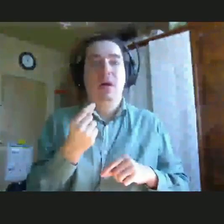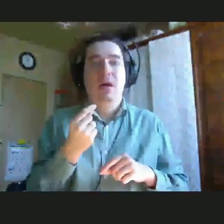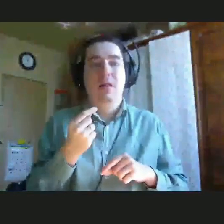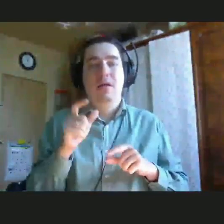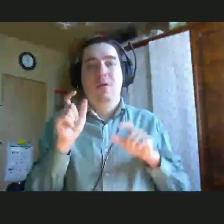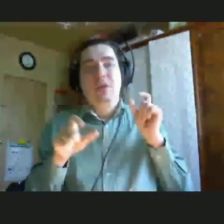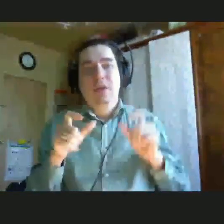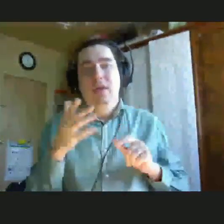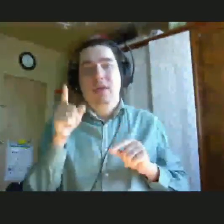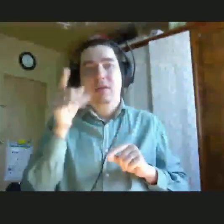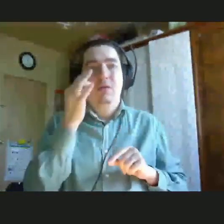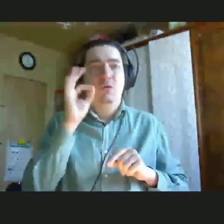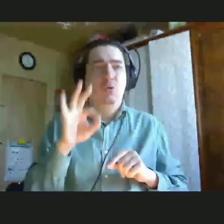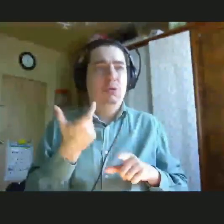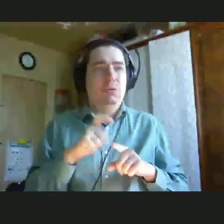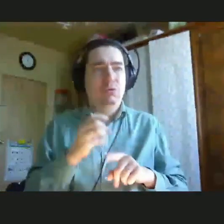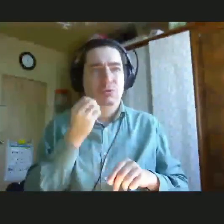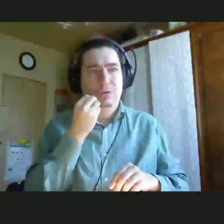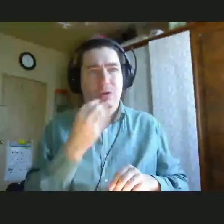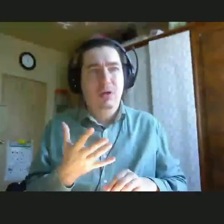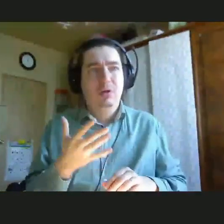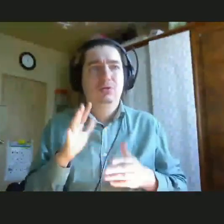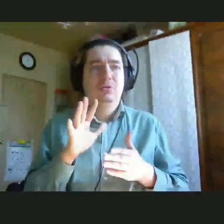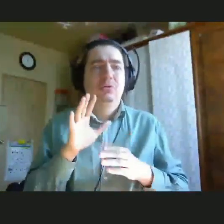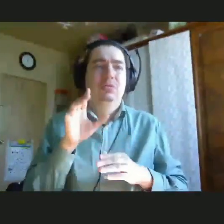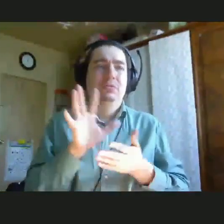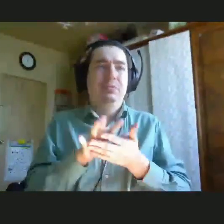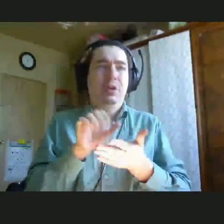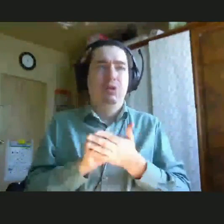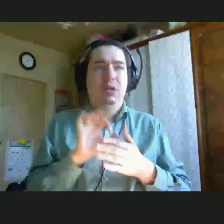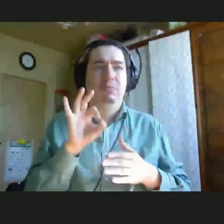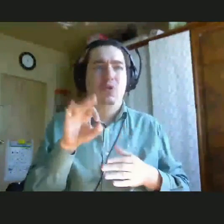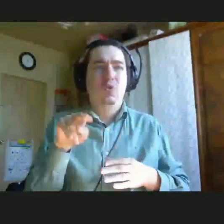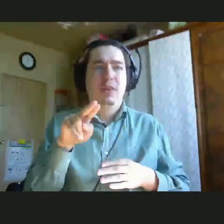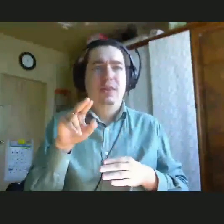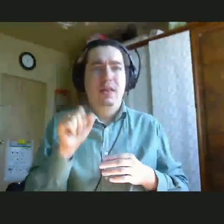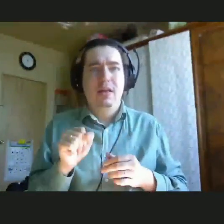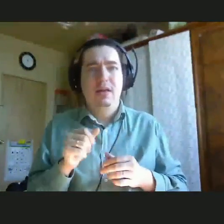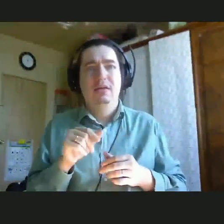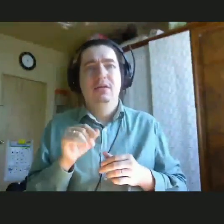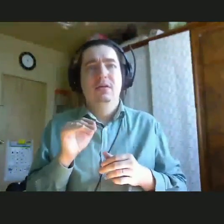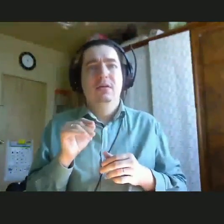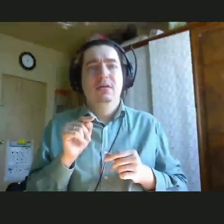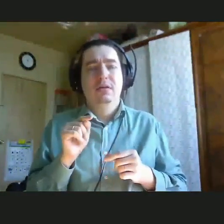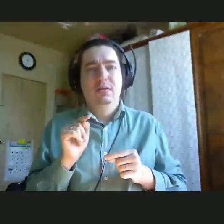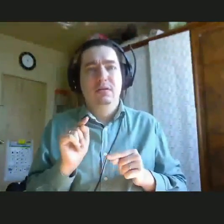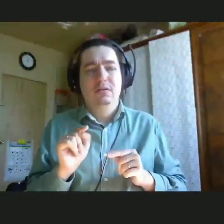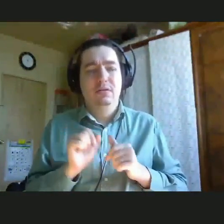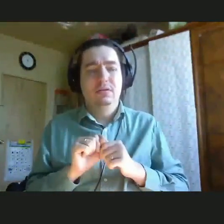дети с поражениями опорно-двигательного аппарата, и мы подобную систему, повторюсь,